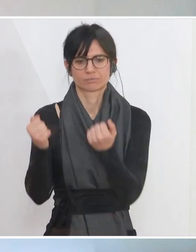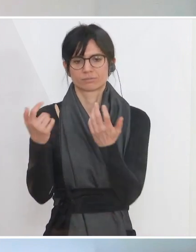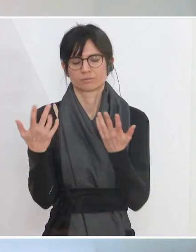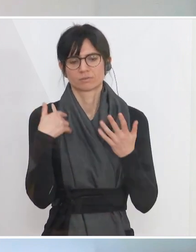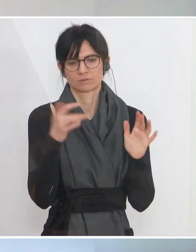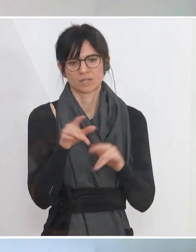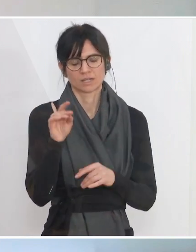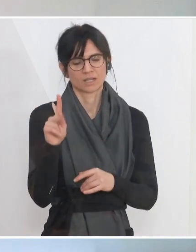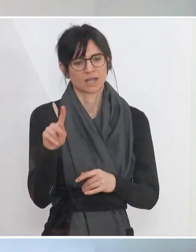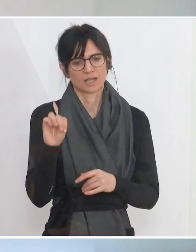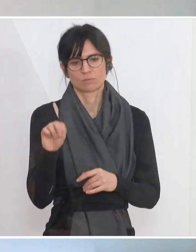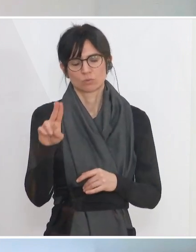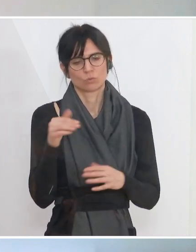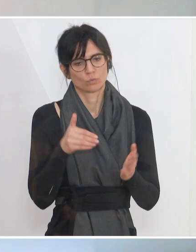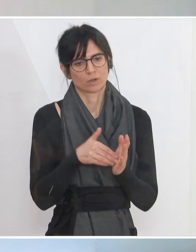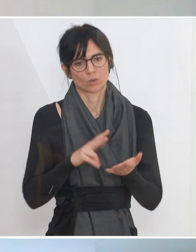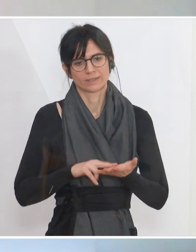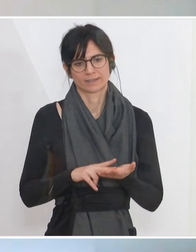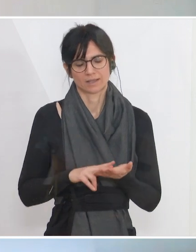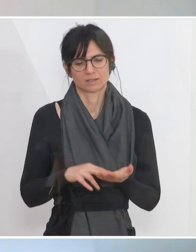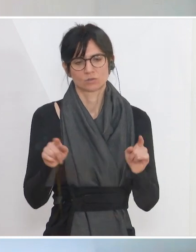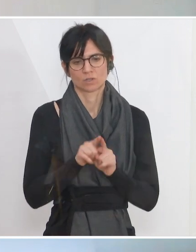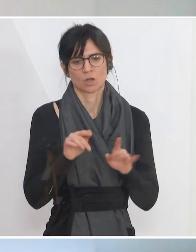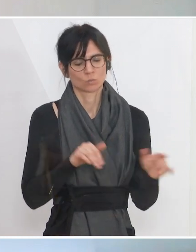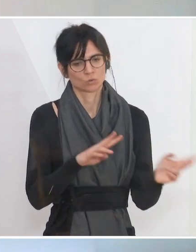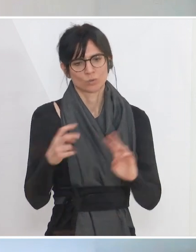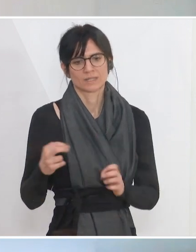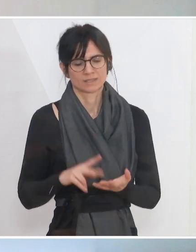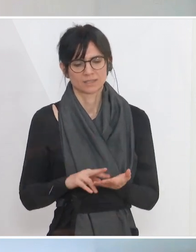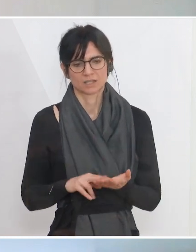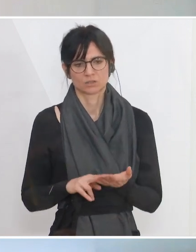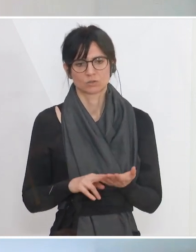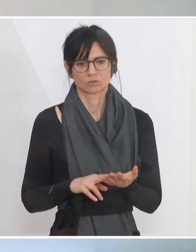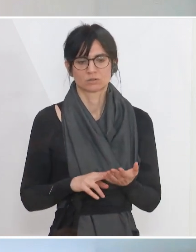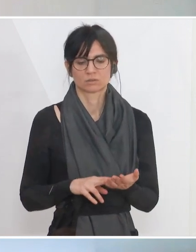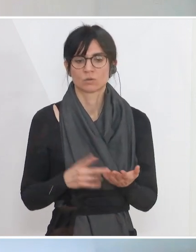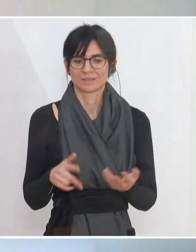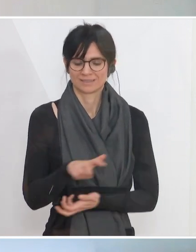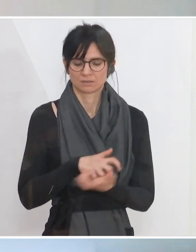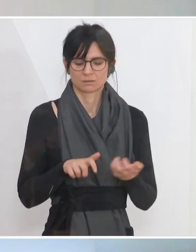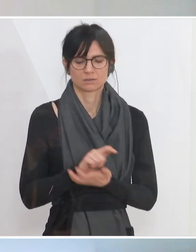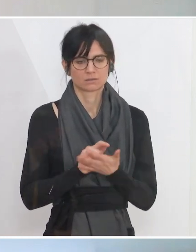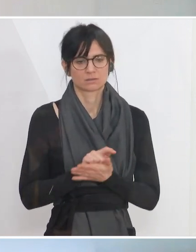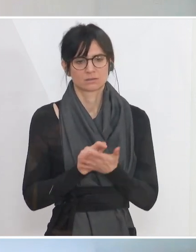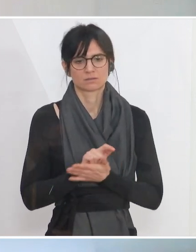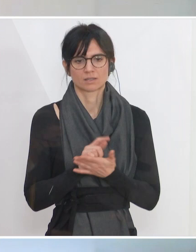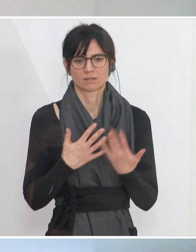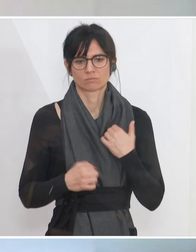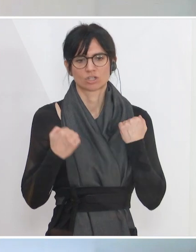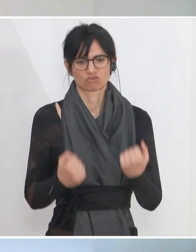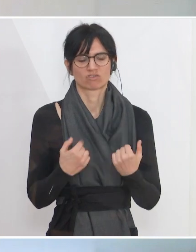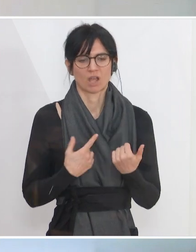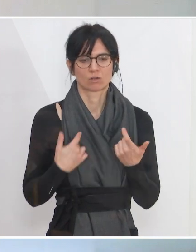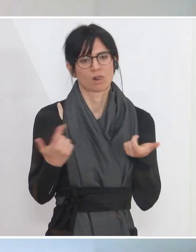Denn auch KMUs brauchen die Digitalisierung. Sie müssen sie umsetzen, um gerade in solchen Krisenzeiten resilienter und